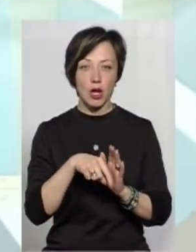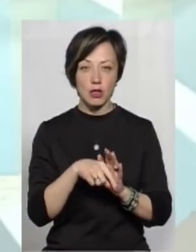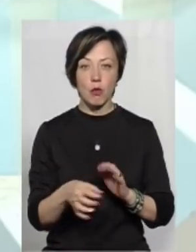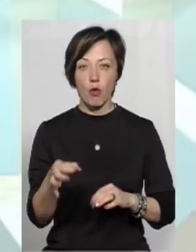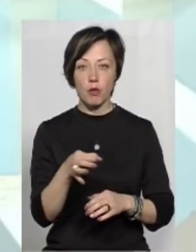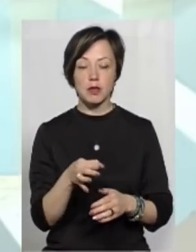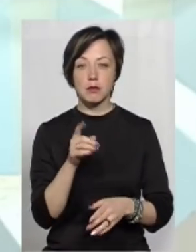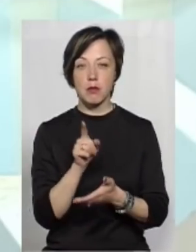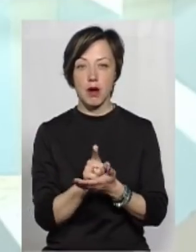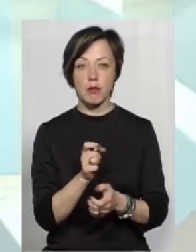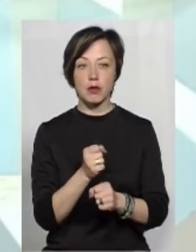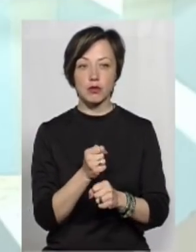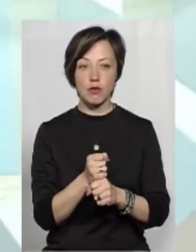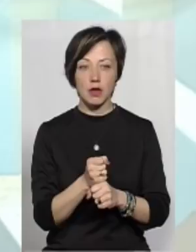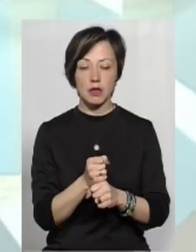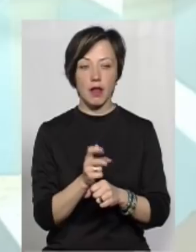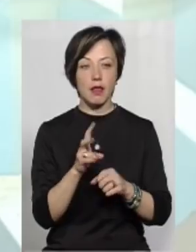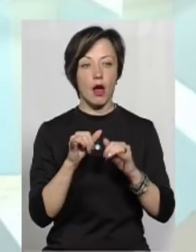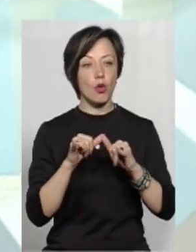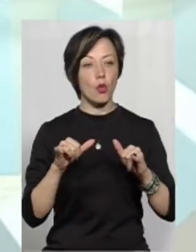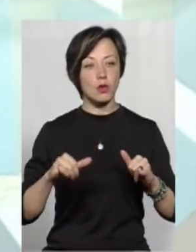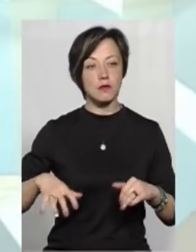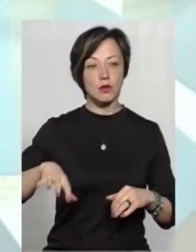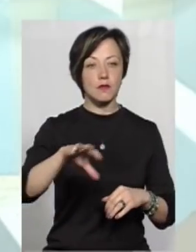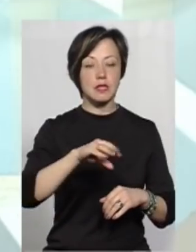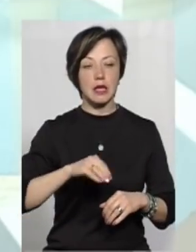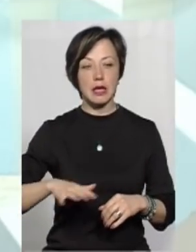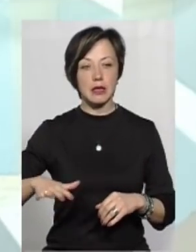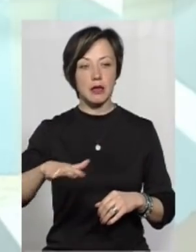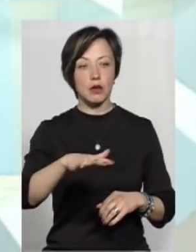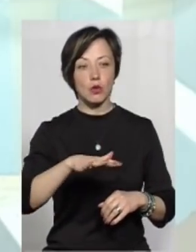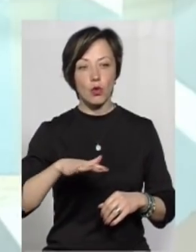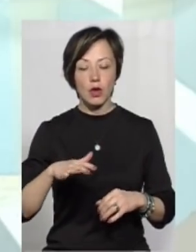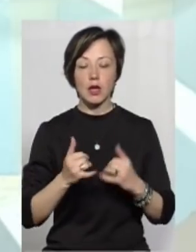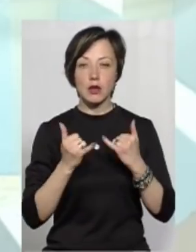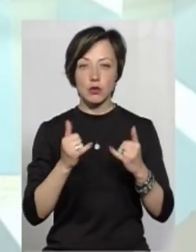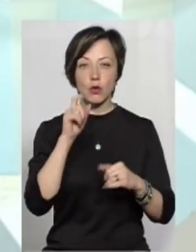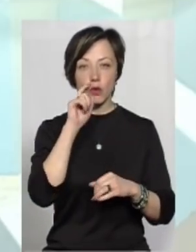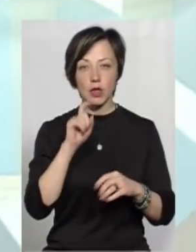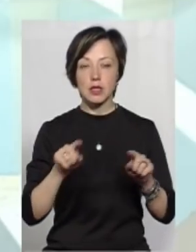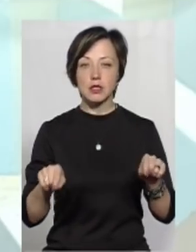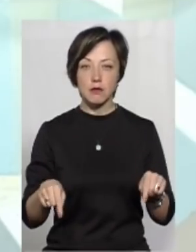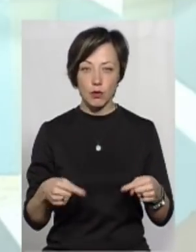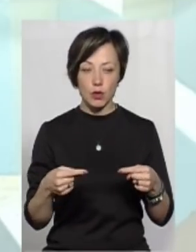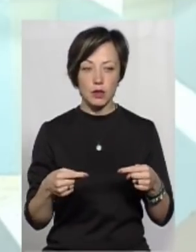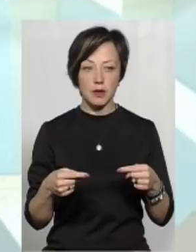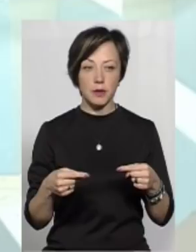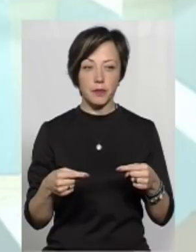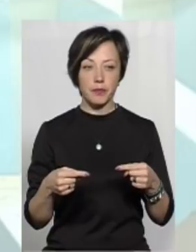що область має працювати на розвиток всієї території. І для цього в Україні створено